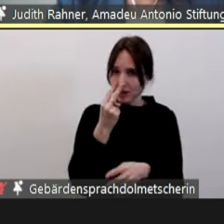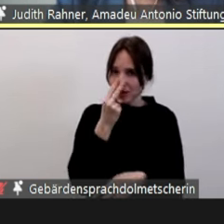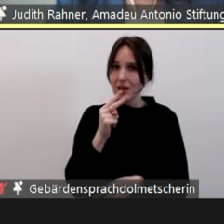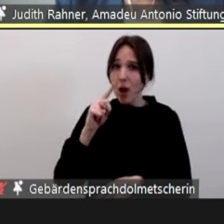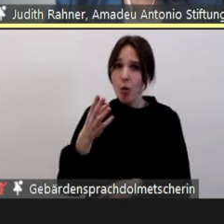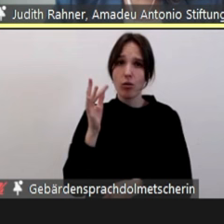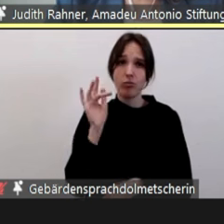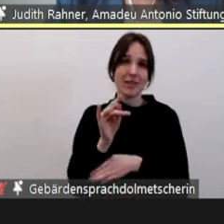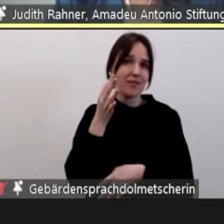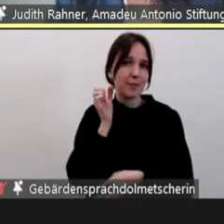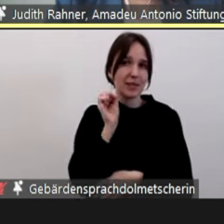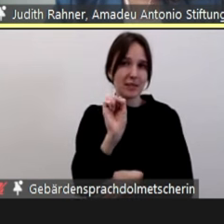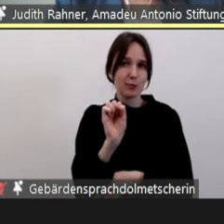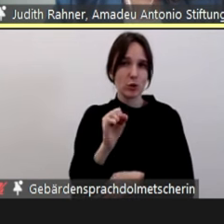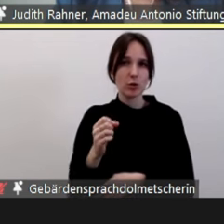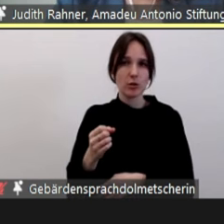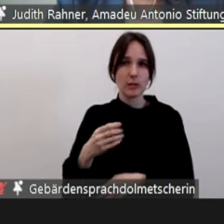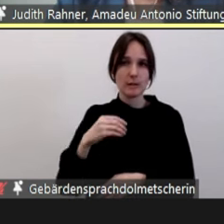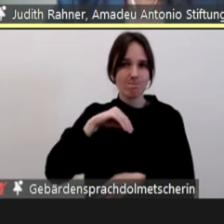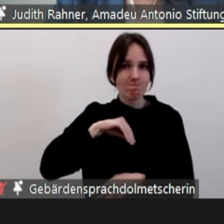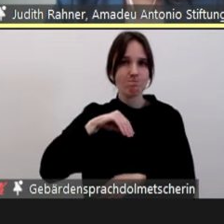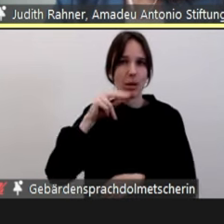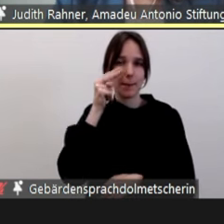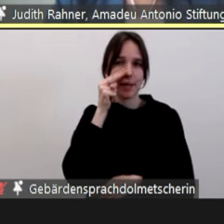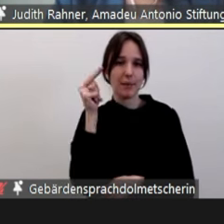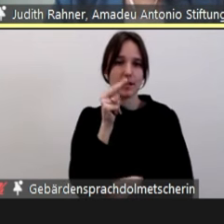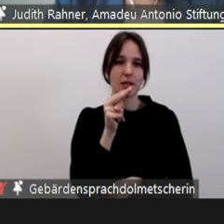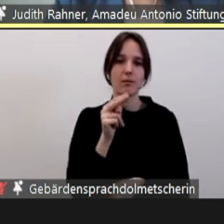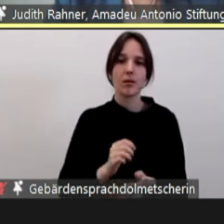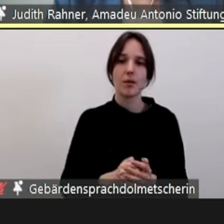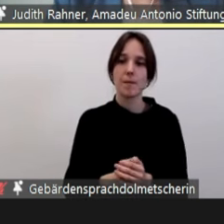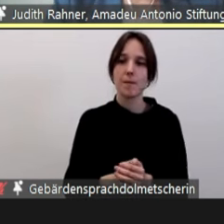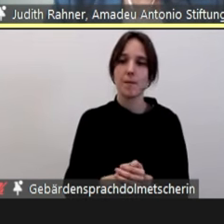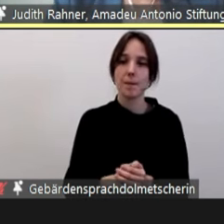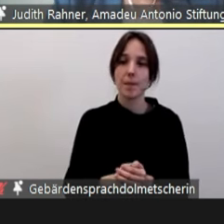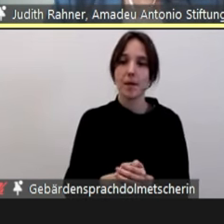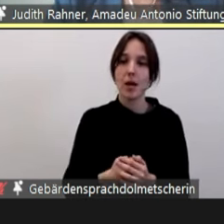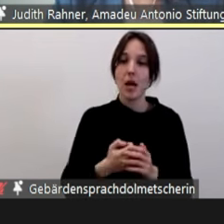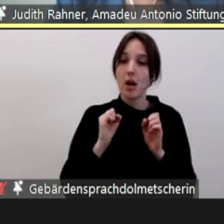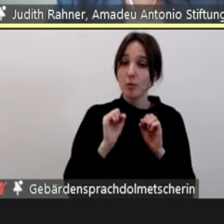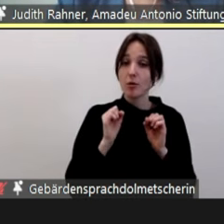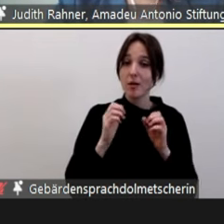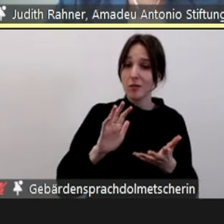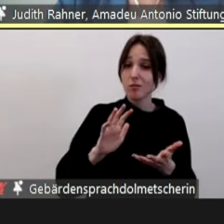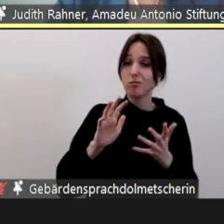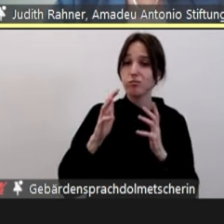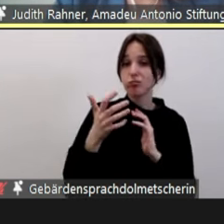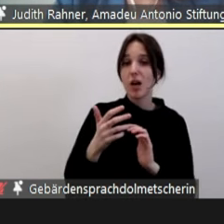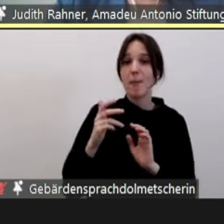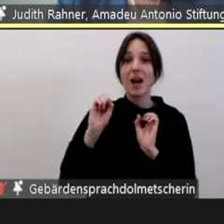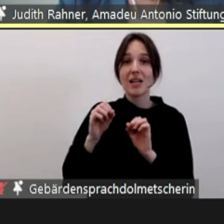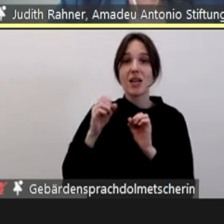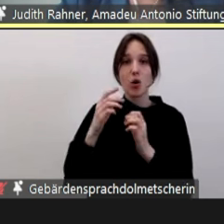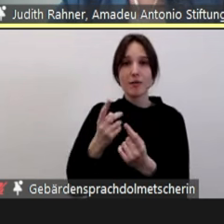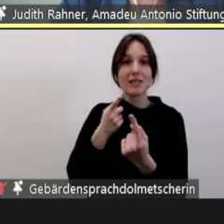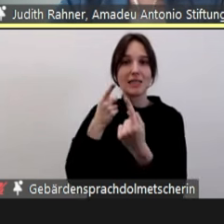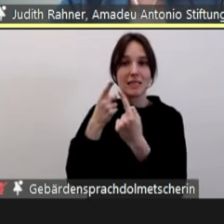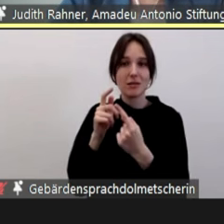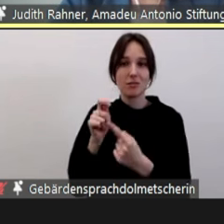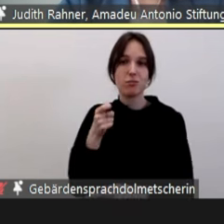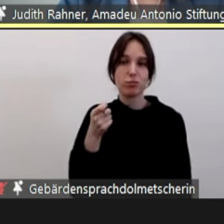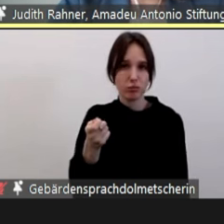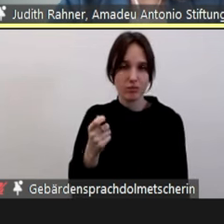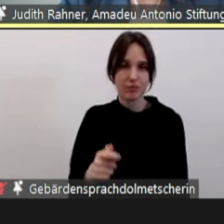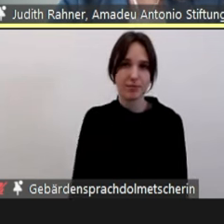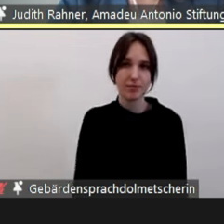und das antifeministische Motive mindestens tateskalierend waren, wenn nicht sogar tatmotivierend. Also der hat eben eine